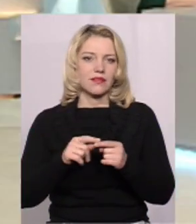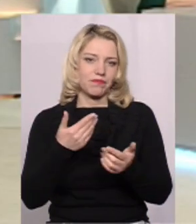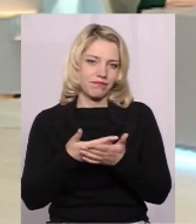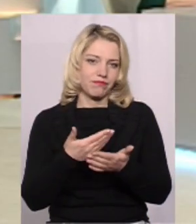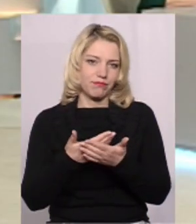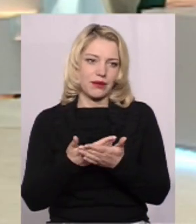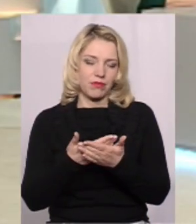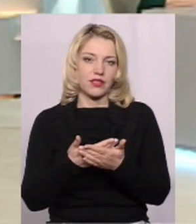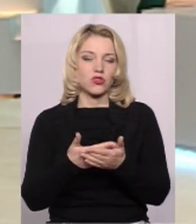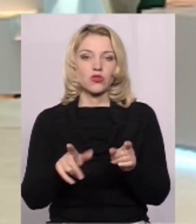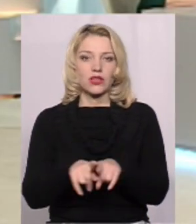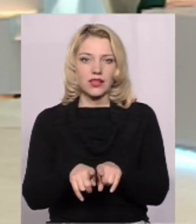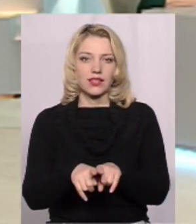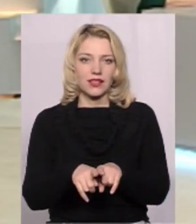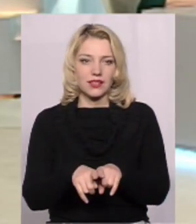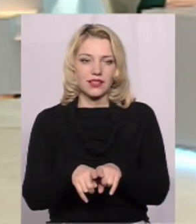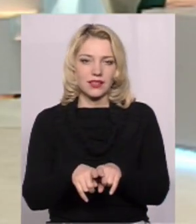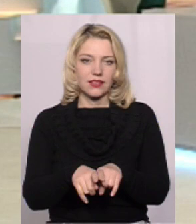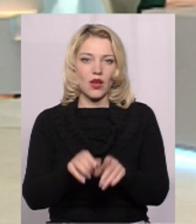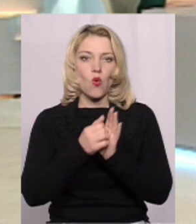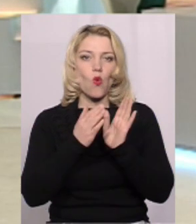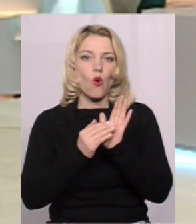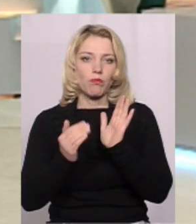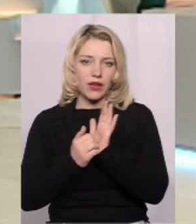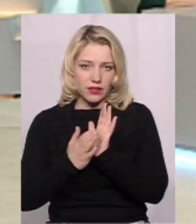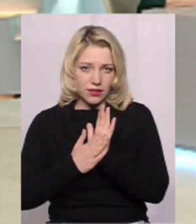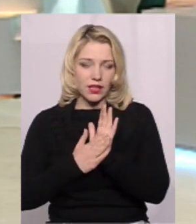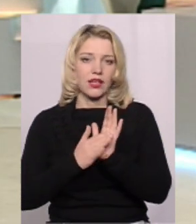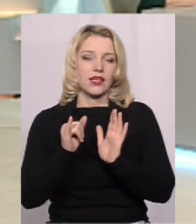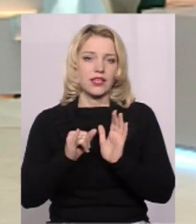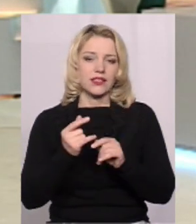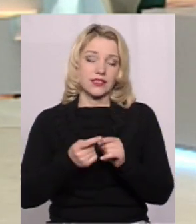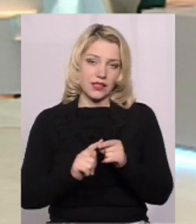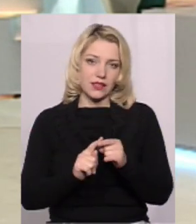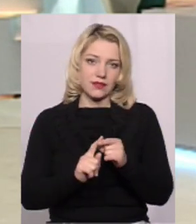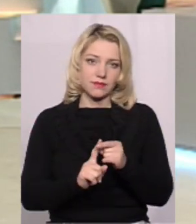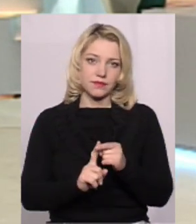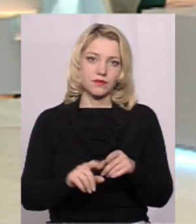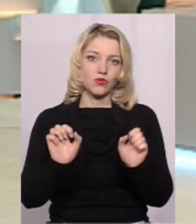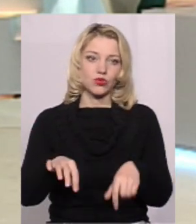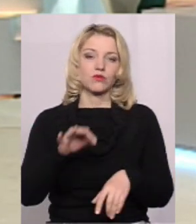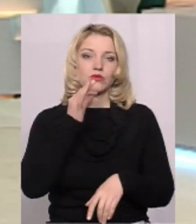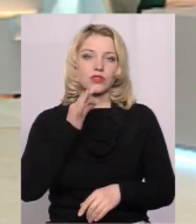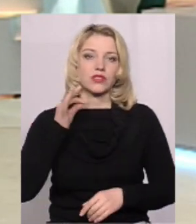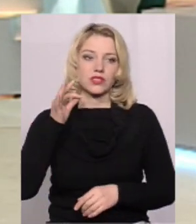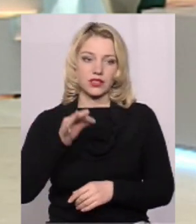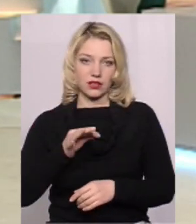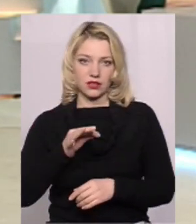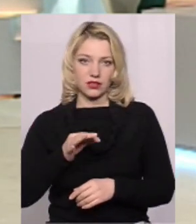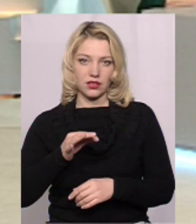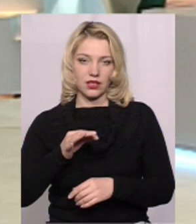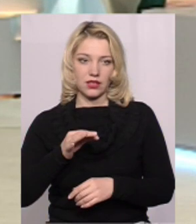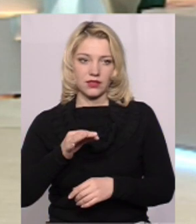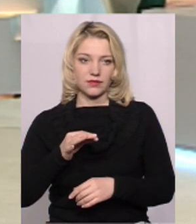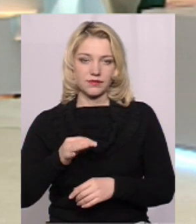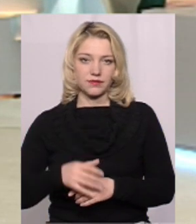такий облік, і це, в принципі, ми можемо навіть в